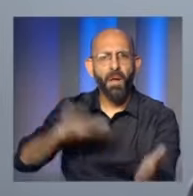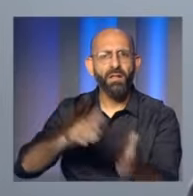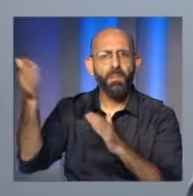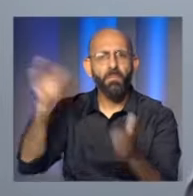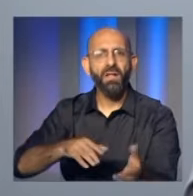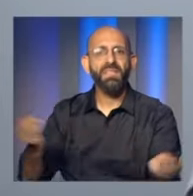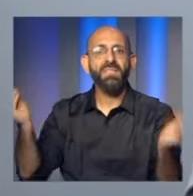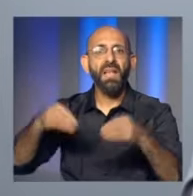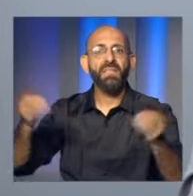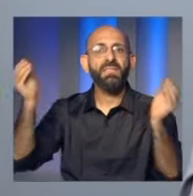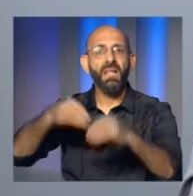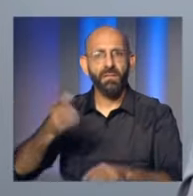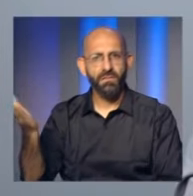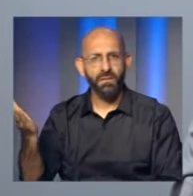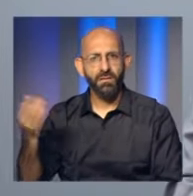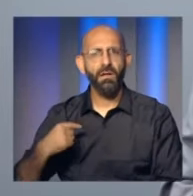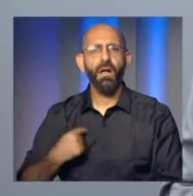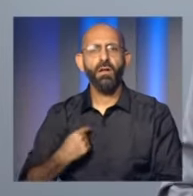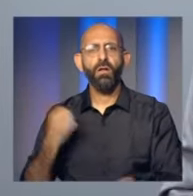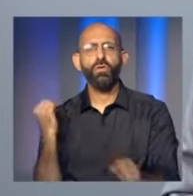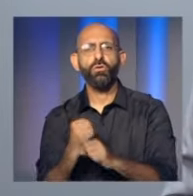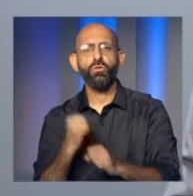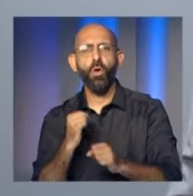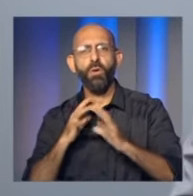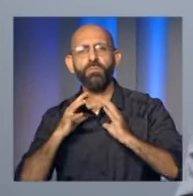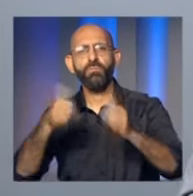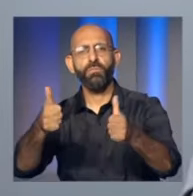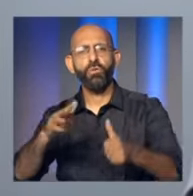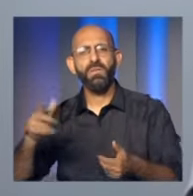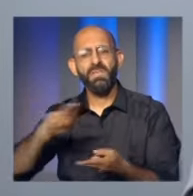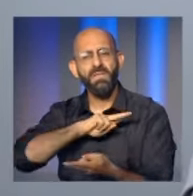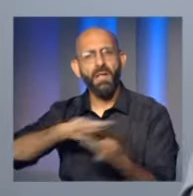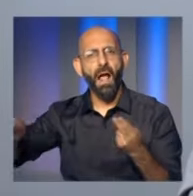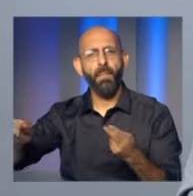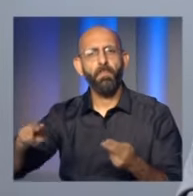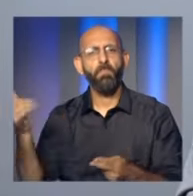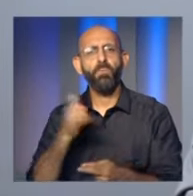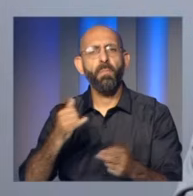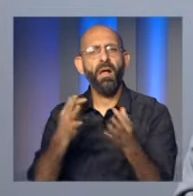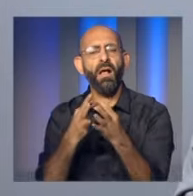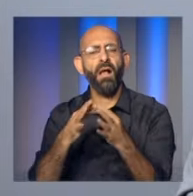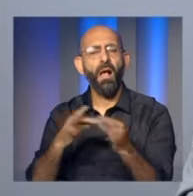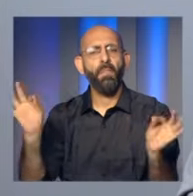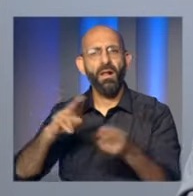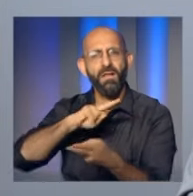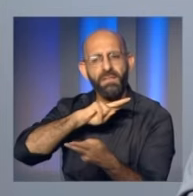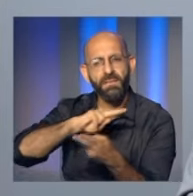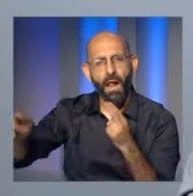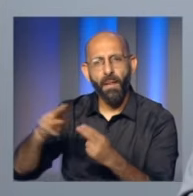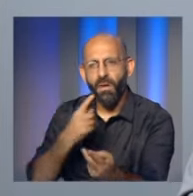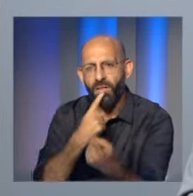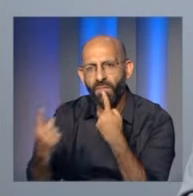والجرائم متواصلة بحق الفلسطينيين مما يقود الفرص